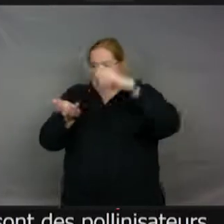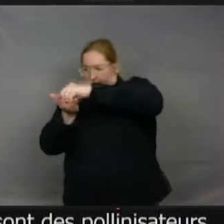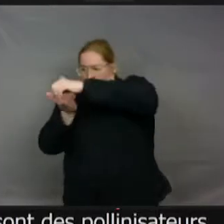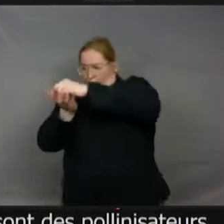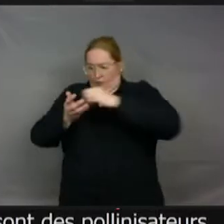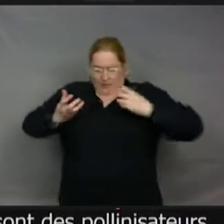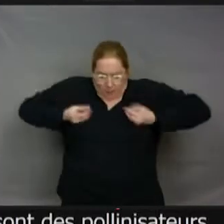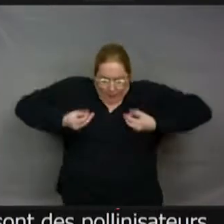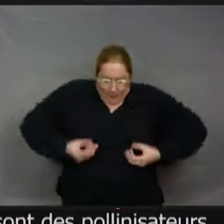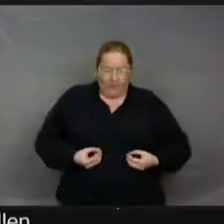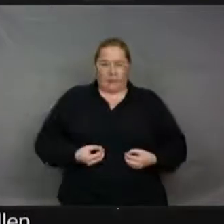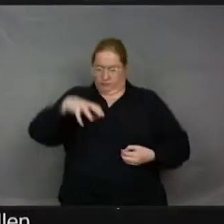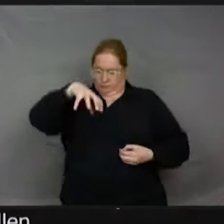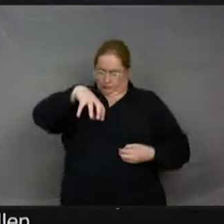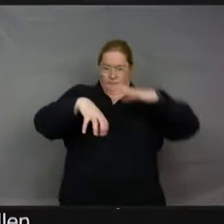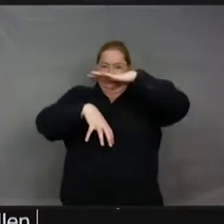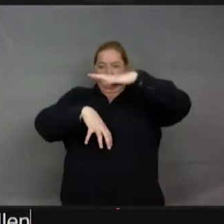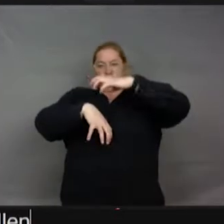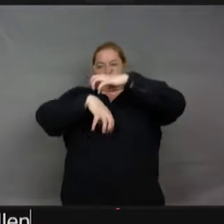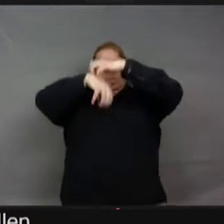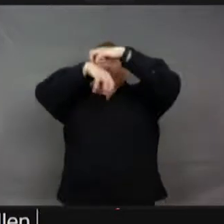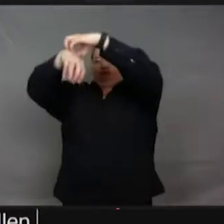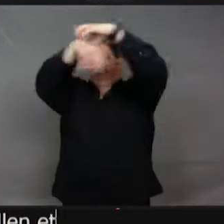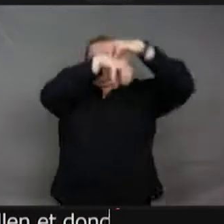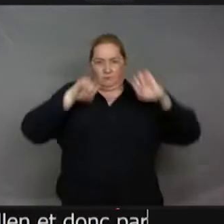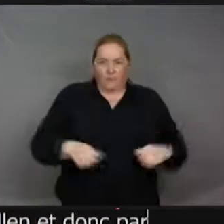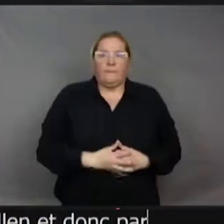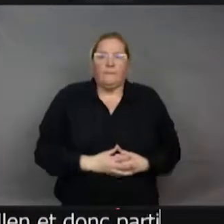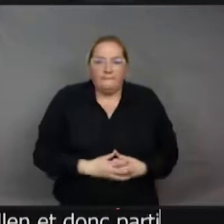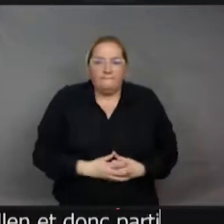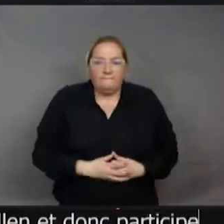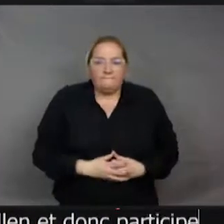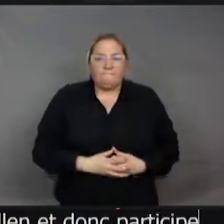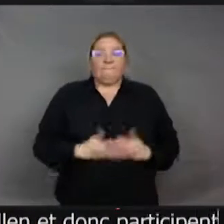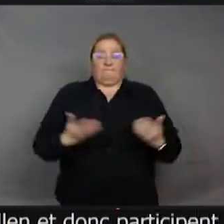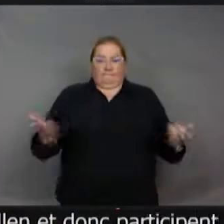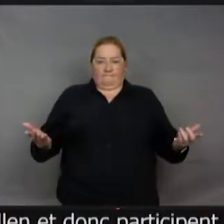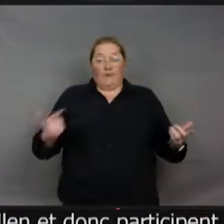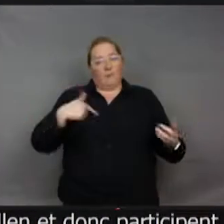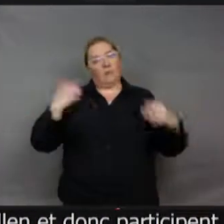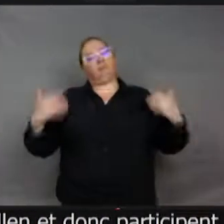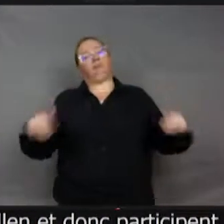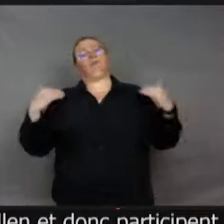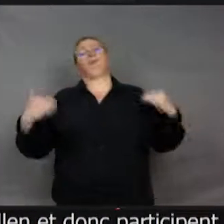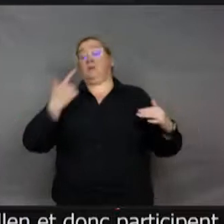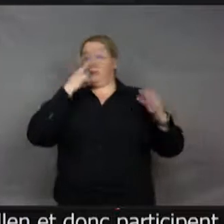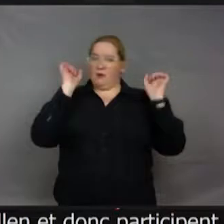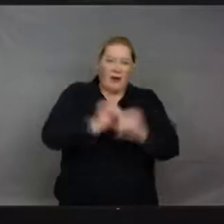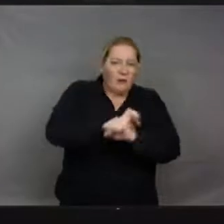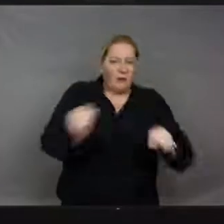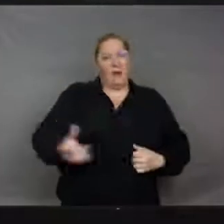Alors je crois qu'après,'ai des... Parce que quand on parle de fruits... pardon. Non, est-ce que vous nous parlez, parce que ça, moi, c'est quelque chose que je trouve absolument passionnant, c'est la